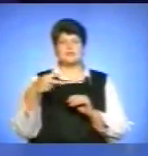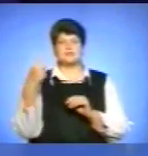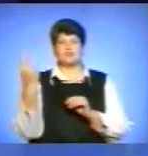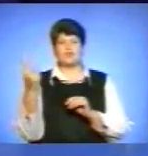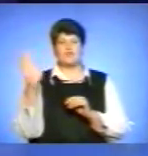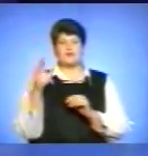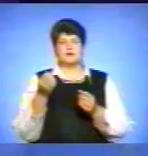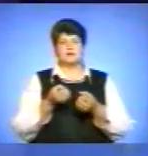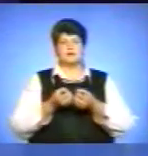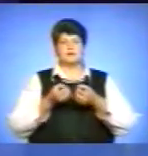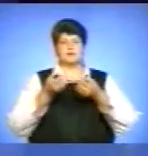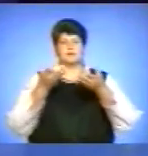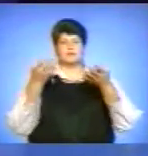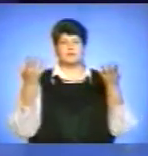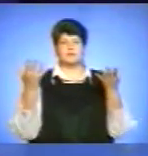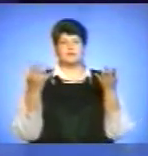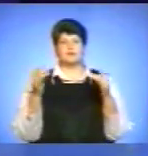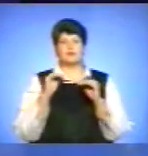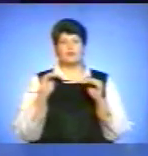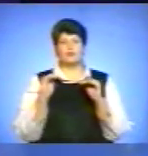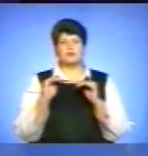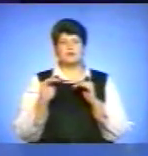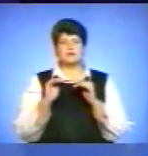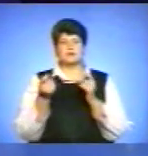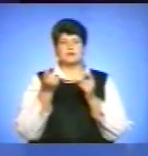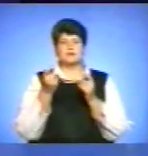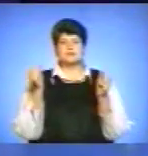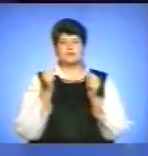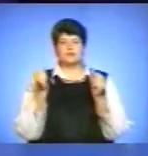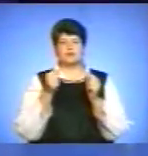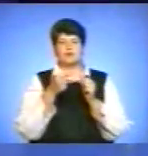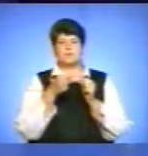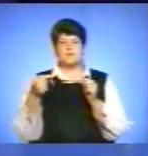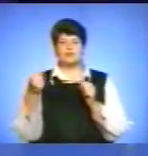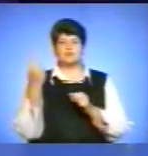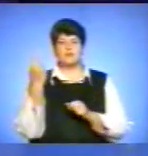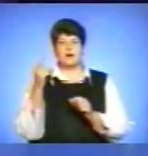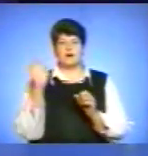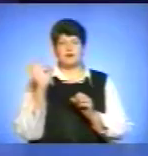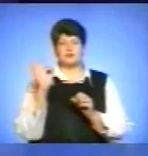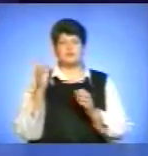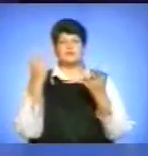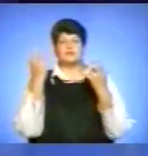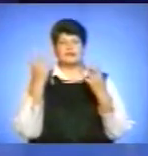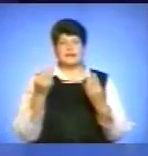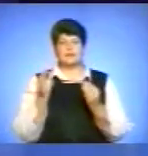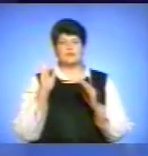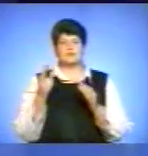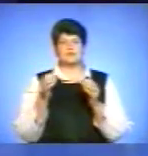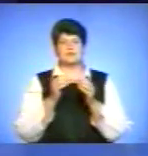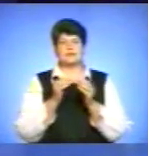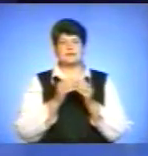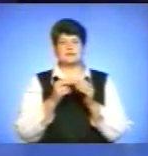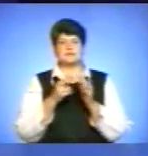проясненнях місцями на поверхні ґрунту та в повітрі заморозки до мінус 2 градусів. Денна температура становитиме 10